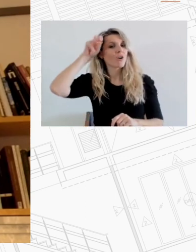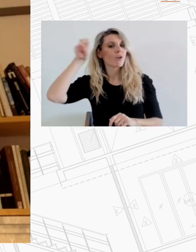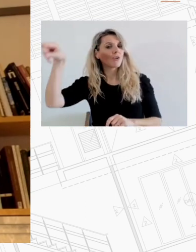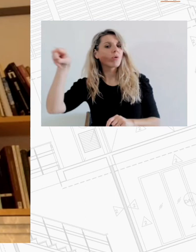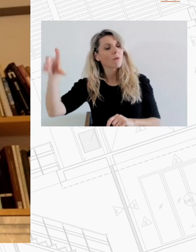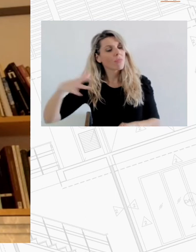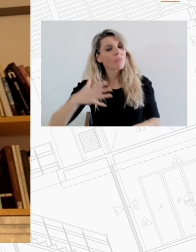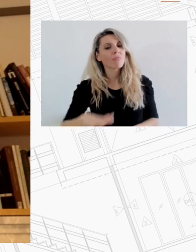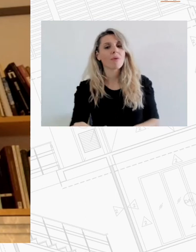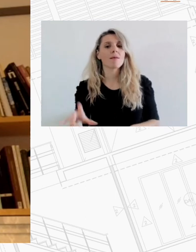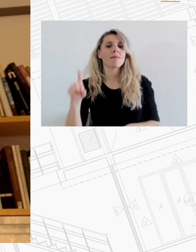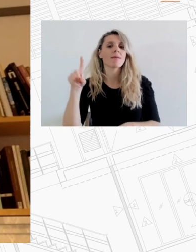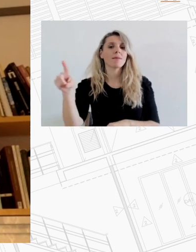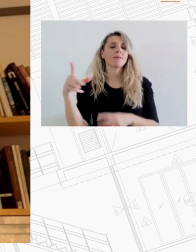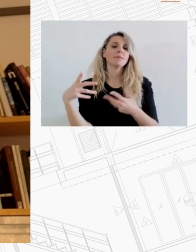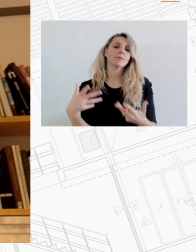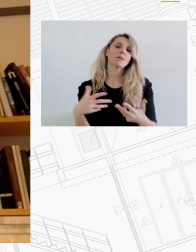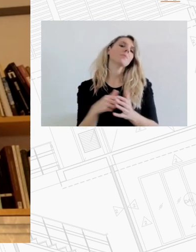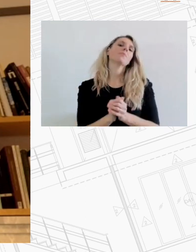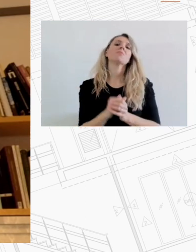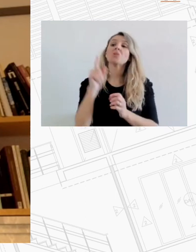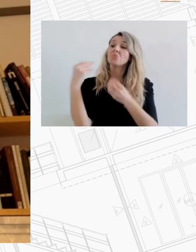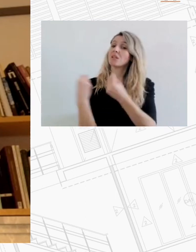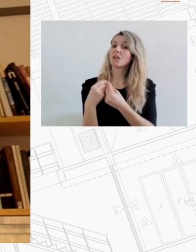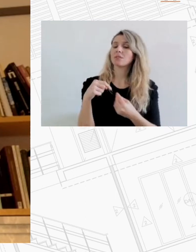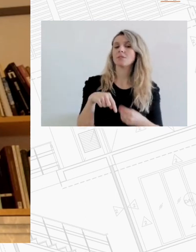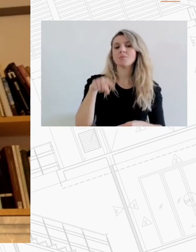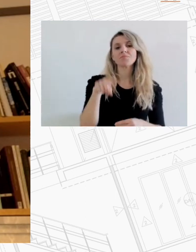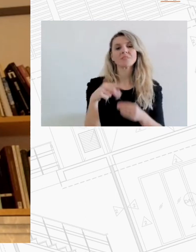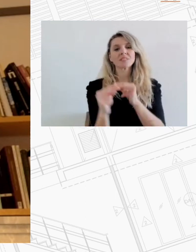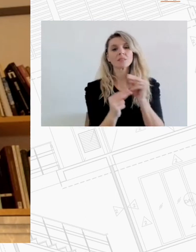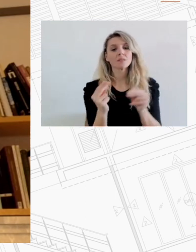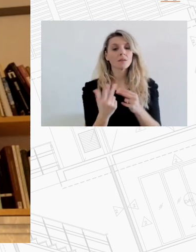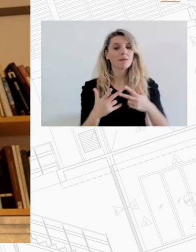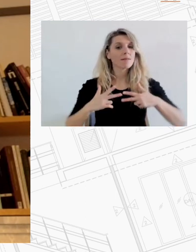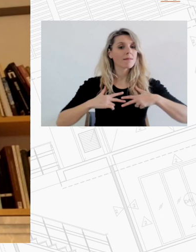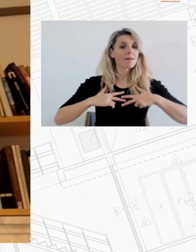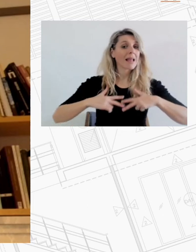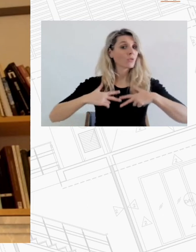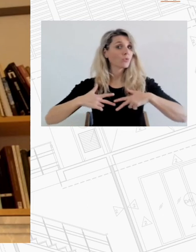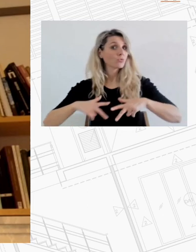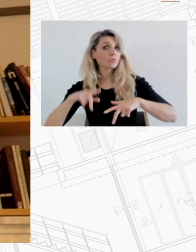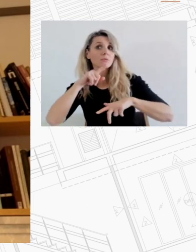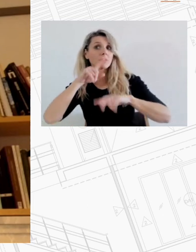μπορεί να συμπίπτει και με αυτό που συζητάμε εμείς είναι αν θα είναι το κράτος ή αν θα είναι